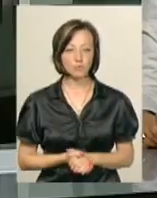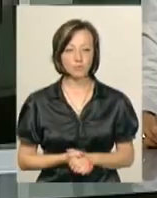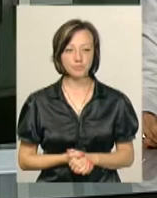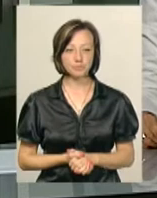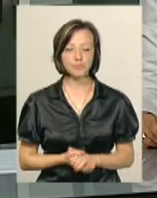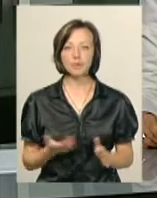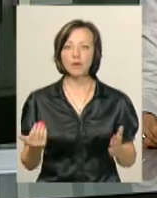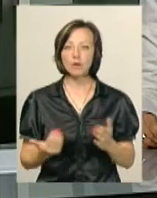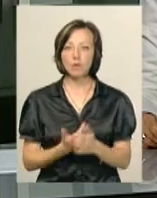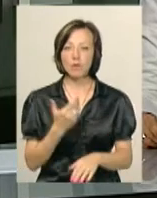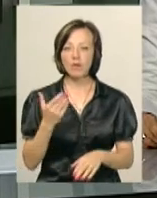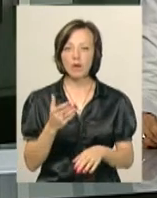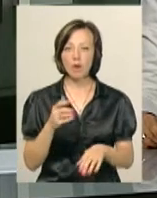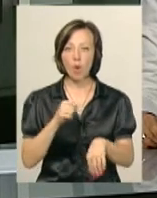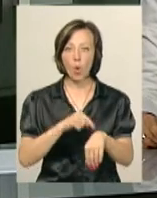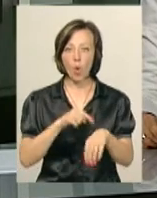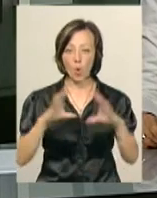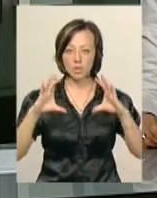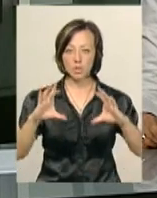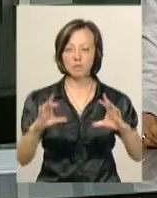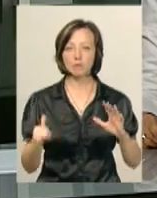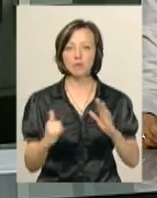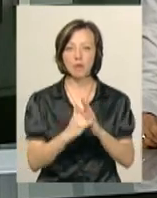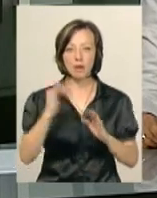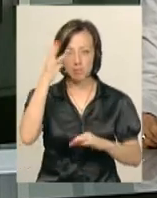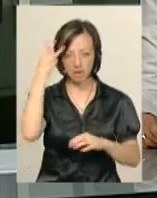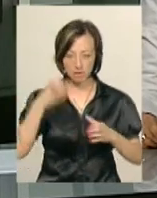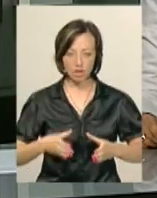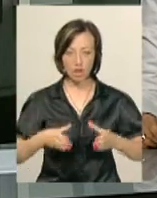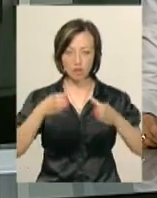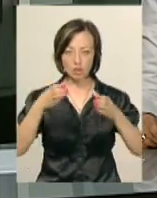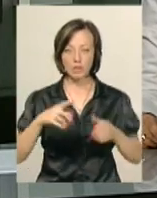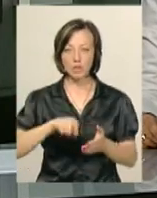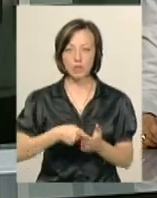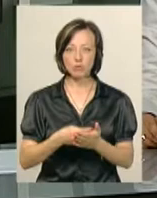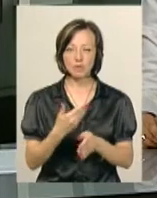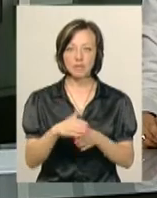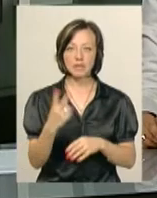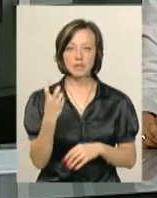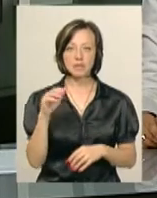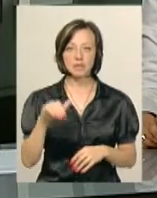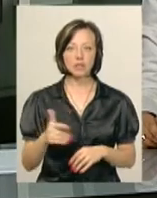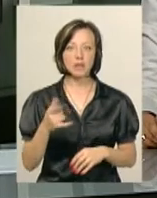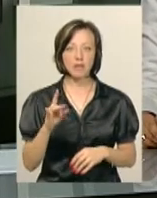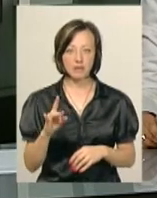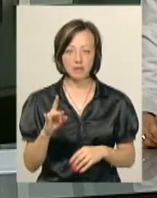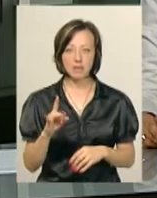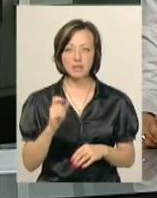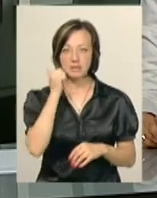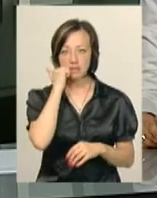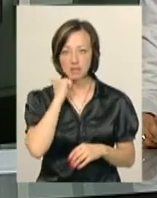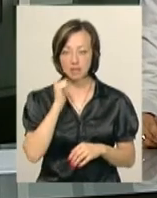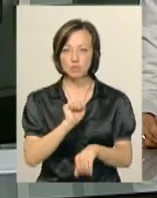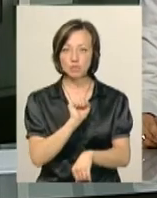Новий годинник до кінця року встановлять на Хмельницькій каланчі. З міського бюджету на нього виділили 200 тисяч гривень. Старий,